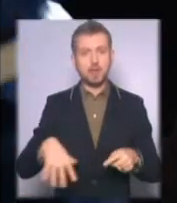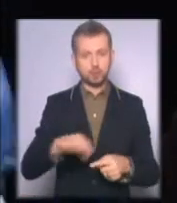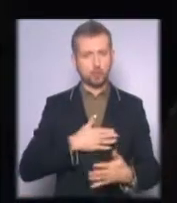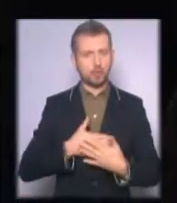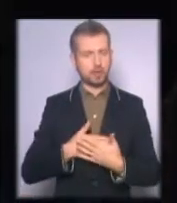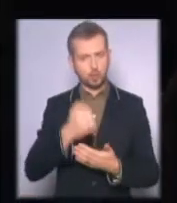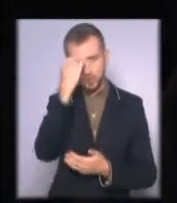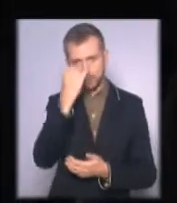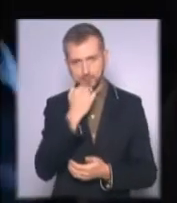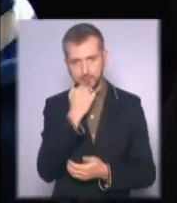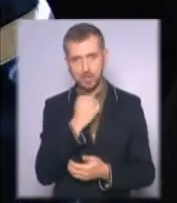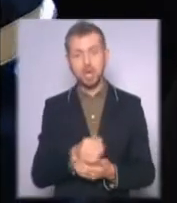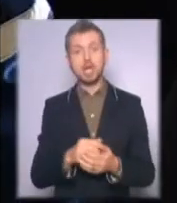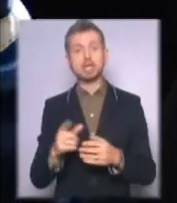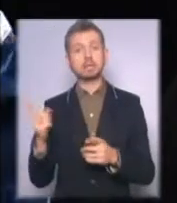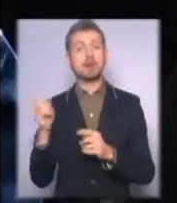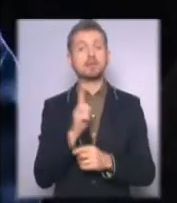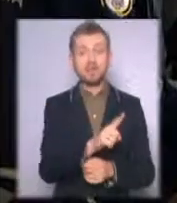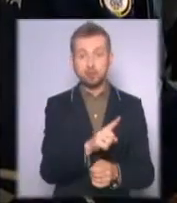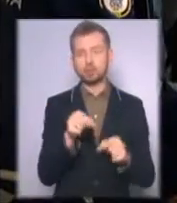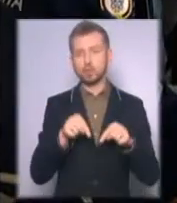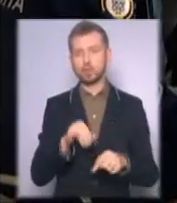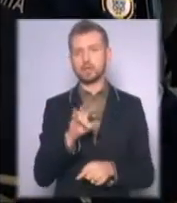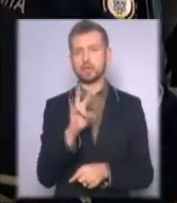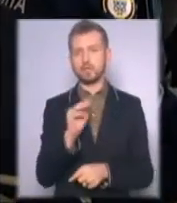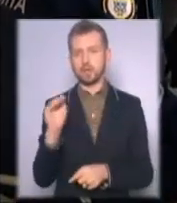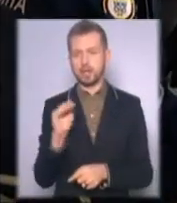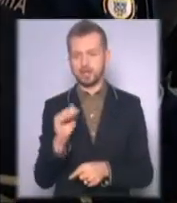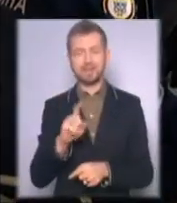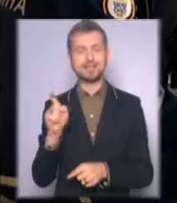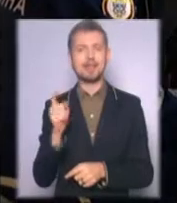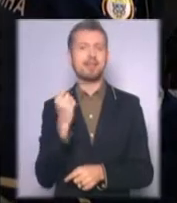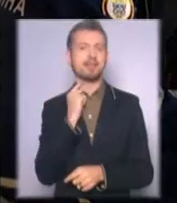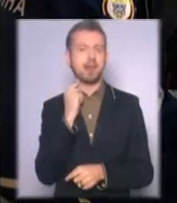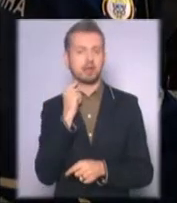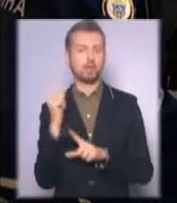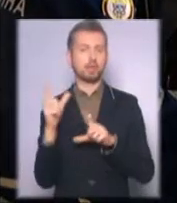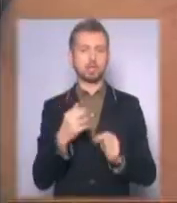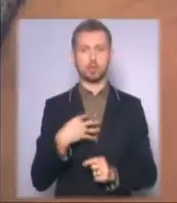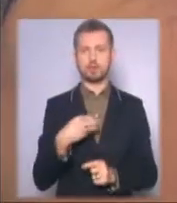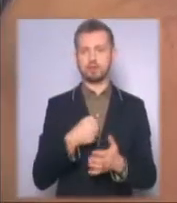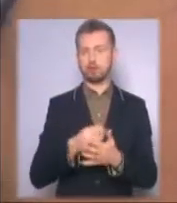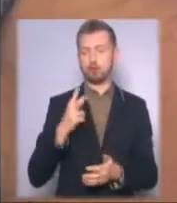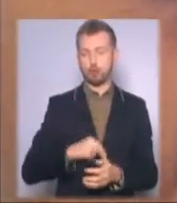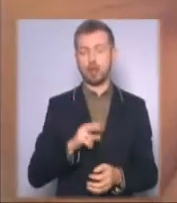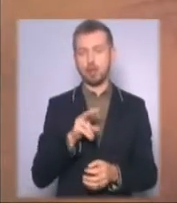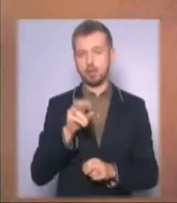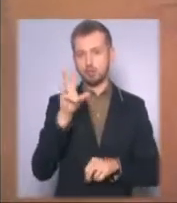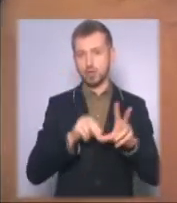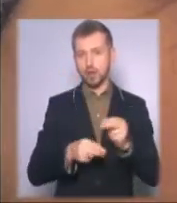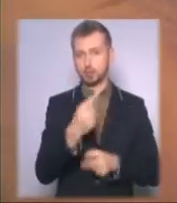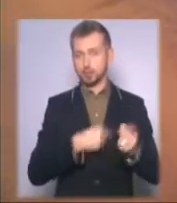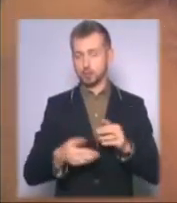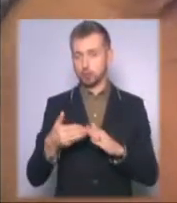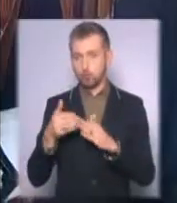Транзитом у столиці Інніна Федорівна тепер з межи спостошеного Інакієво їде у Львів до доньки, та все ж сподівається повернутися додому. У нас я